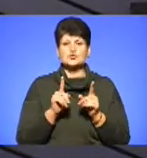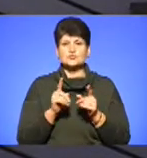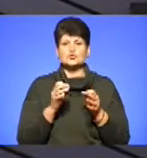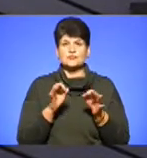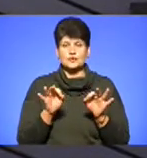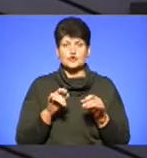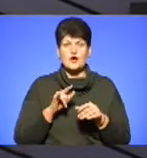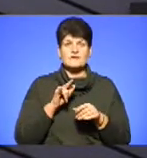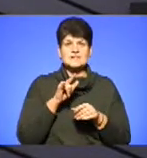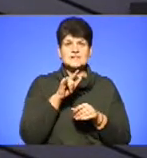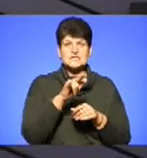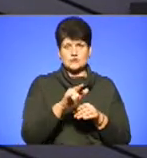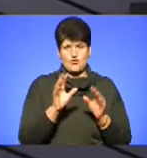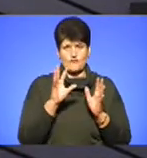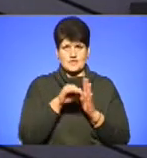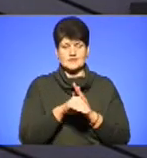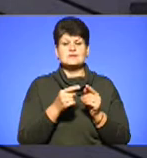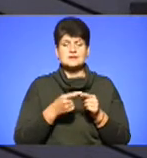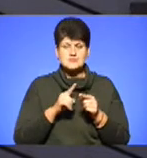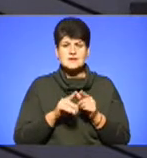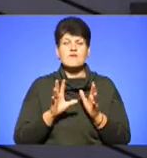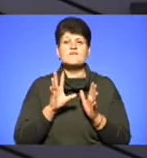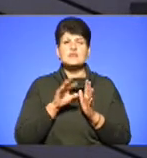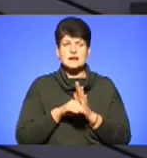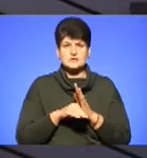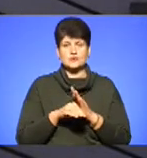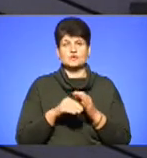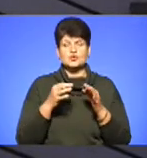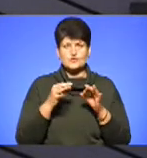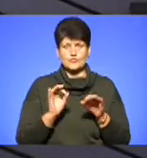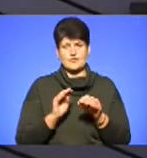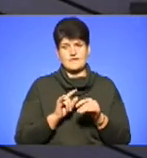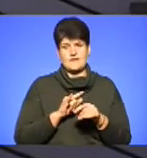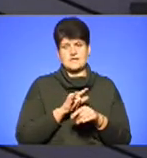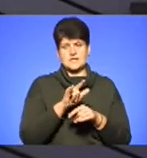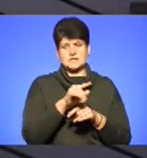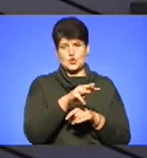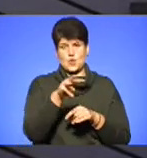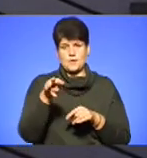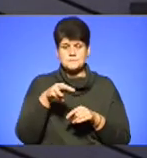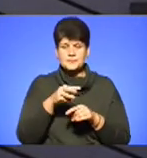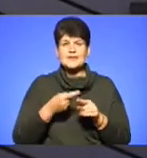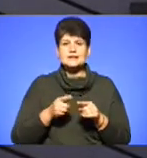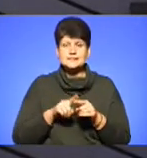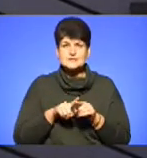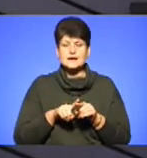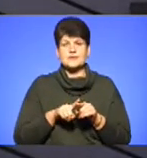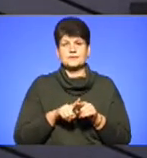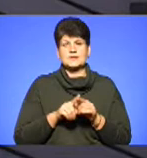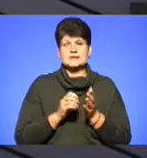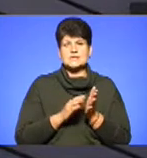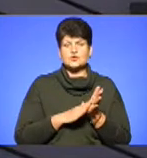авіаційного внесення. Цей препарат дозволений до авіаційного внесення. Також він зареєстрований для населення,